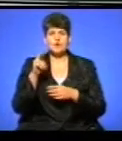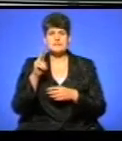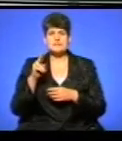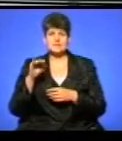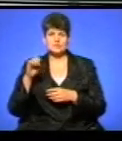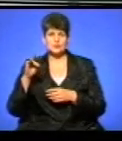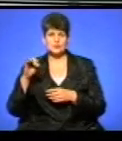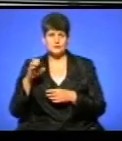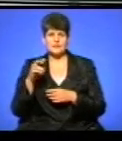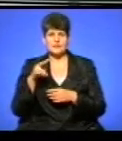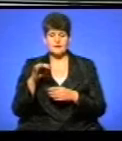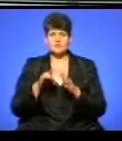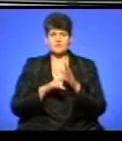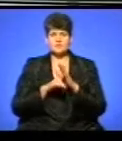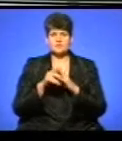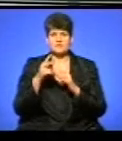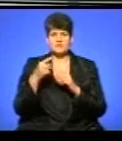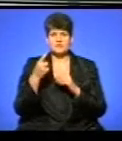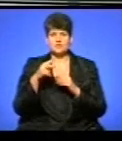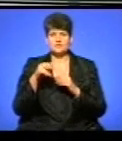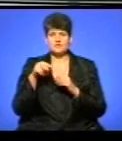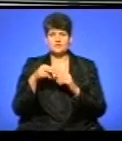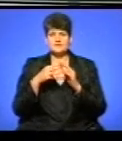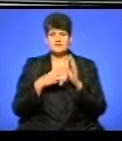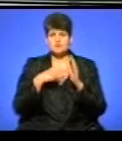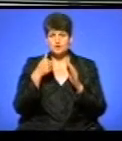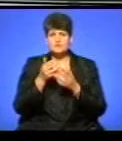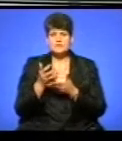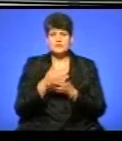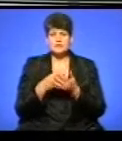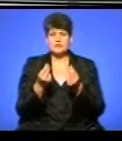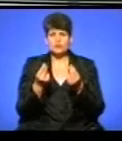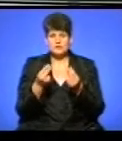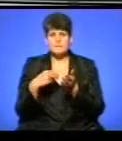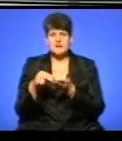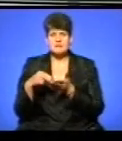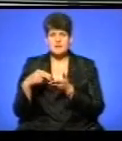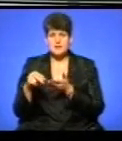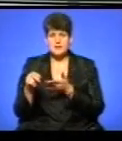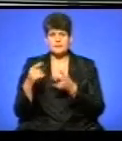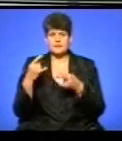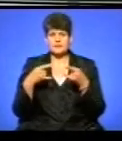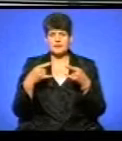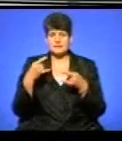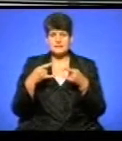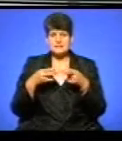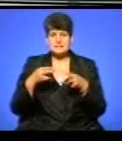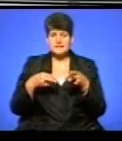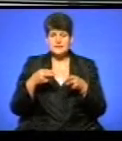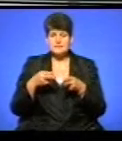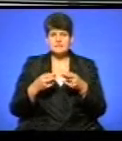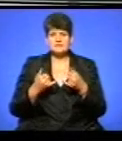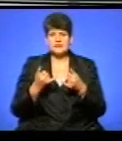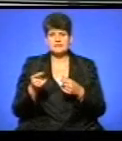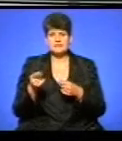започаткували 21 лютого 2018 року, щоб зібрати кошти на придбання ультразвукового скальпеля «Гармонік» для Тернопільського